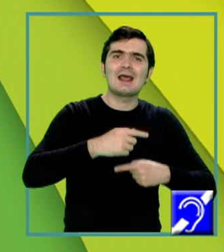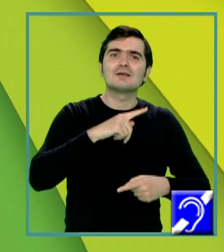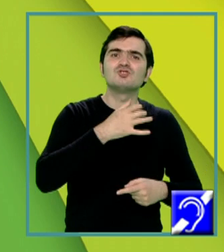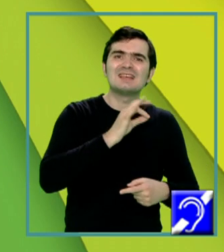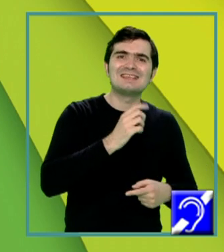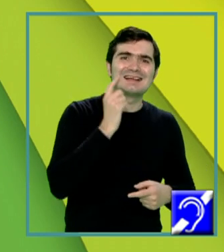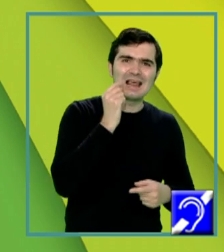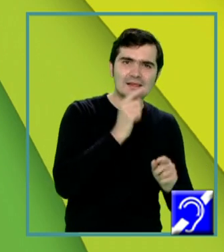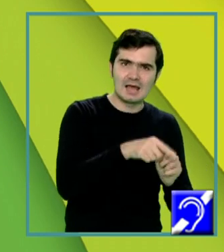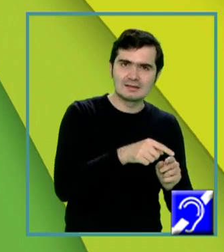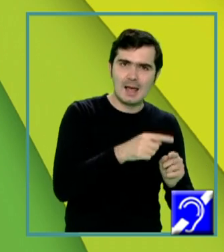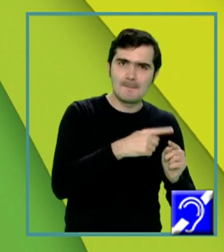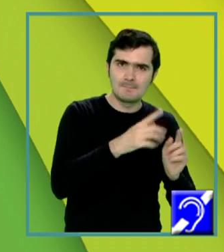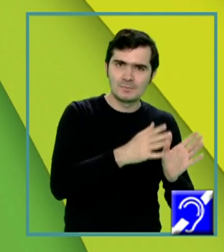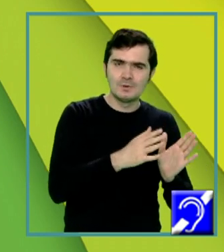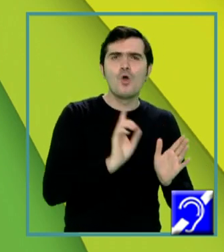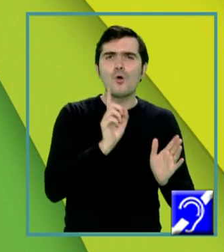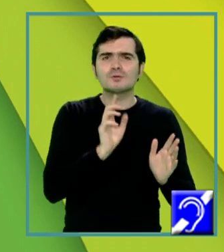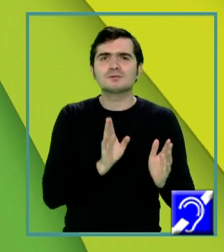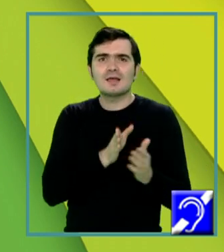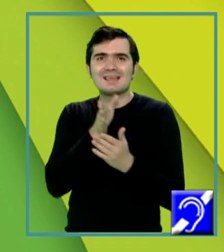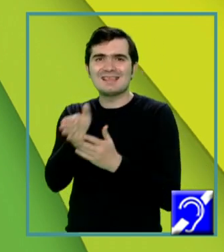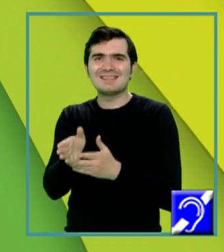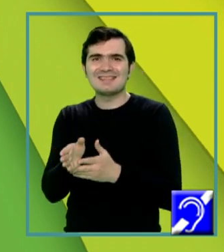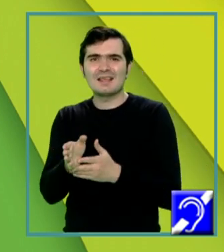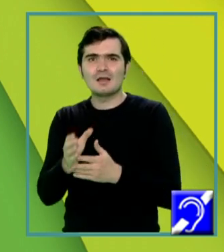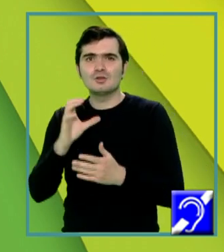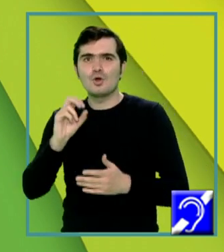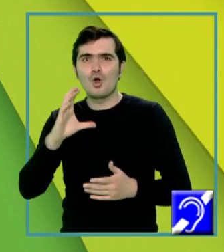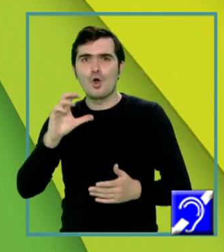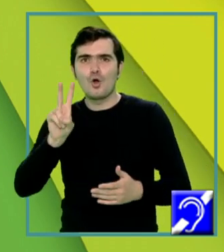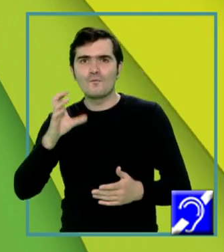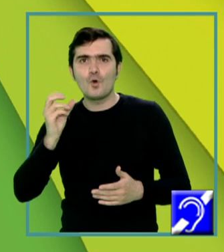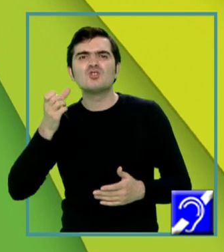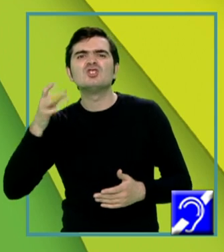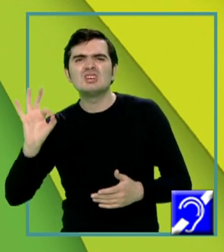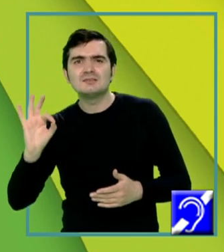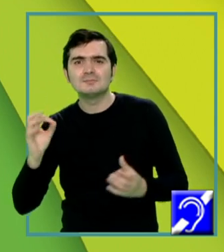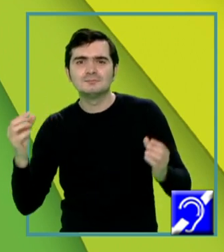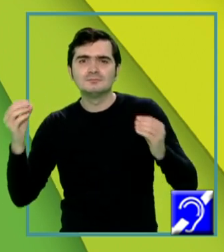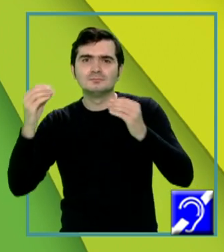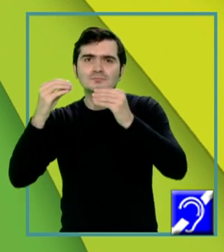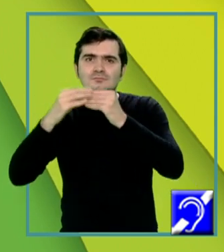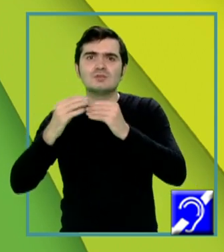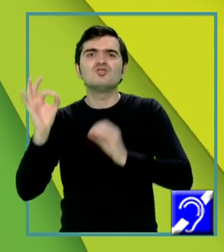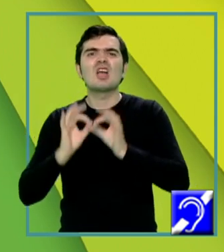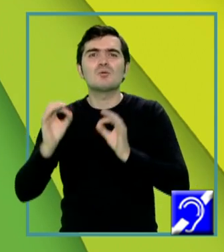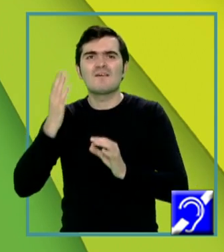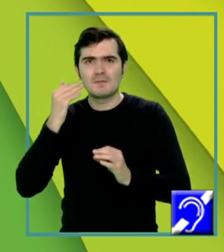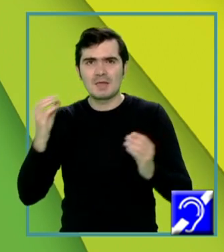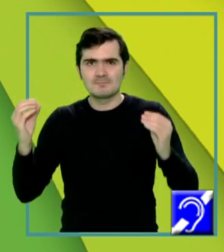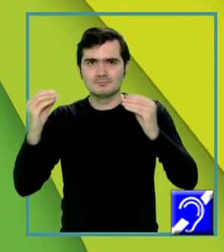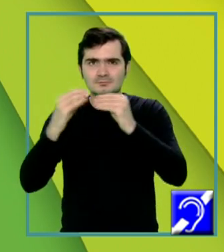tata, va intra în citoplasma ovocitului și se formează în felul acesta